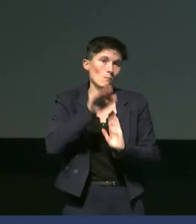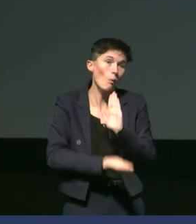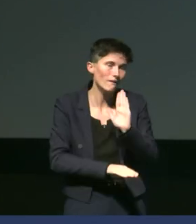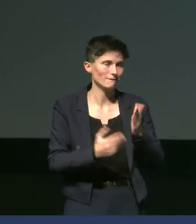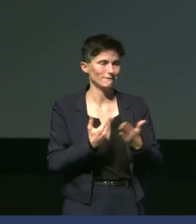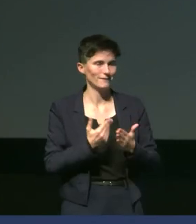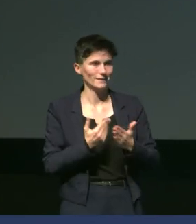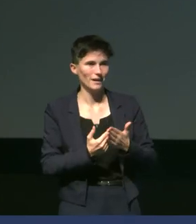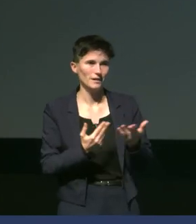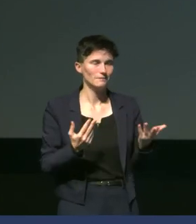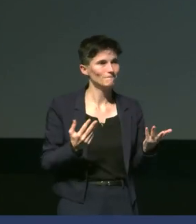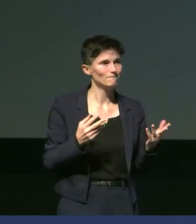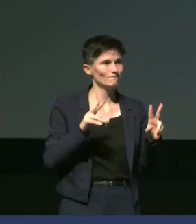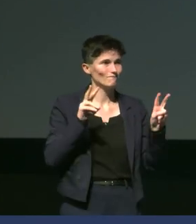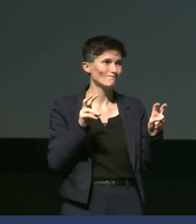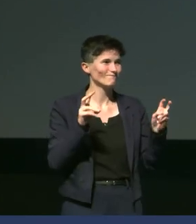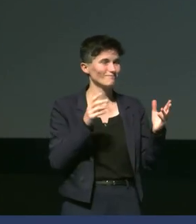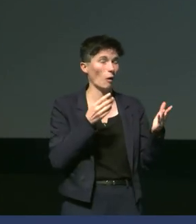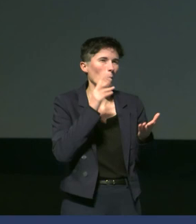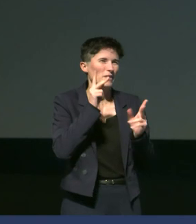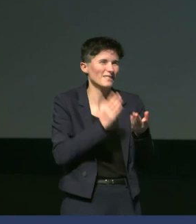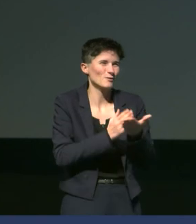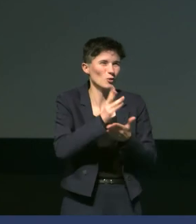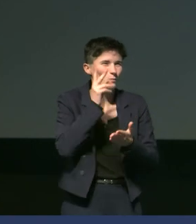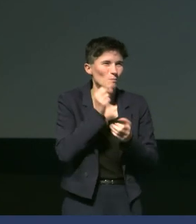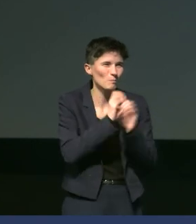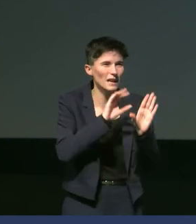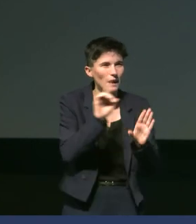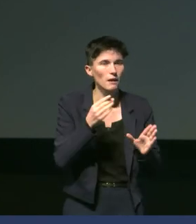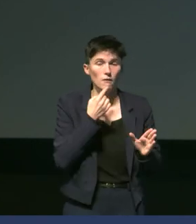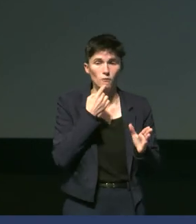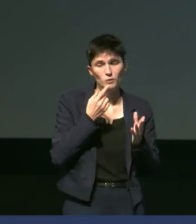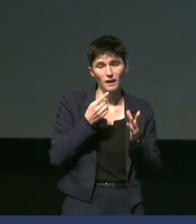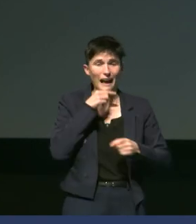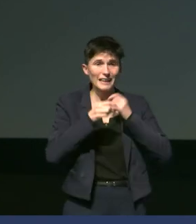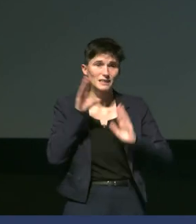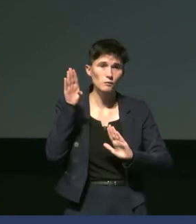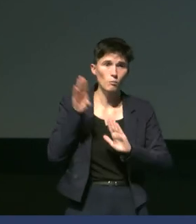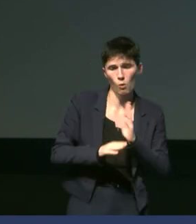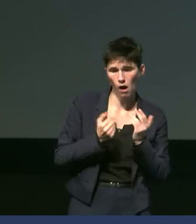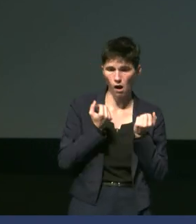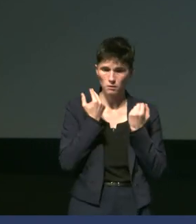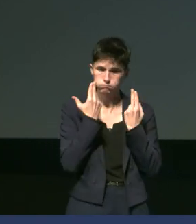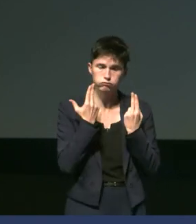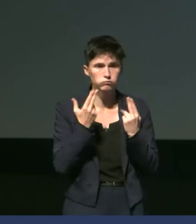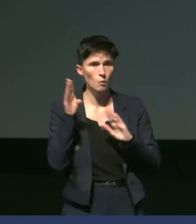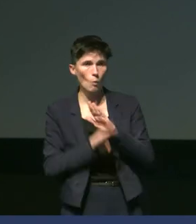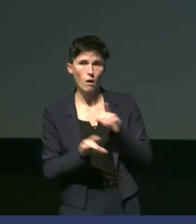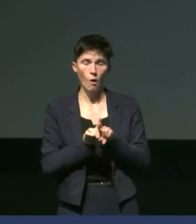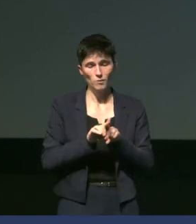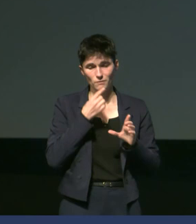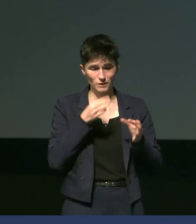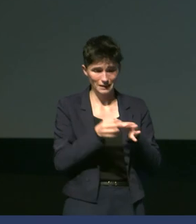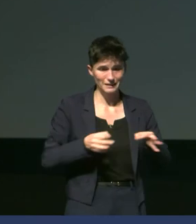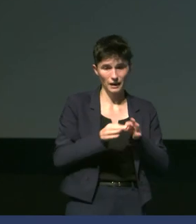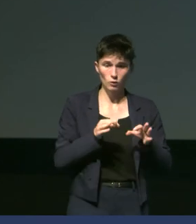bonne qualité. Je sais que ça ne veut peut-être pas dire grand-chose, mais peut-être moins persévérants, moins agressifs. Ils ne pas être capables de défendre leur territoire et donc ils vont se